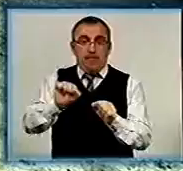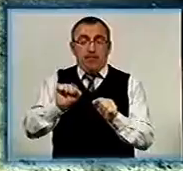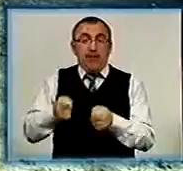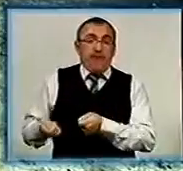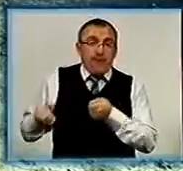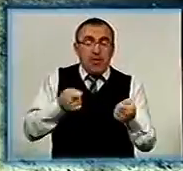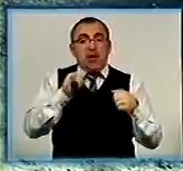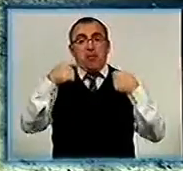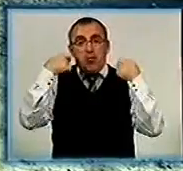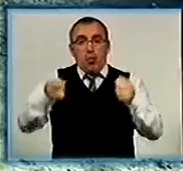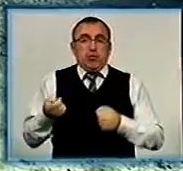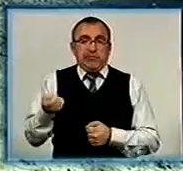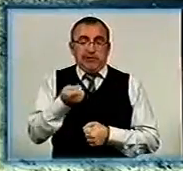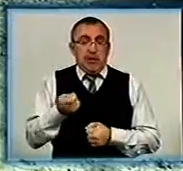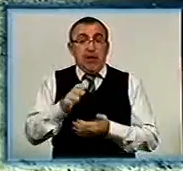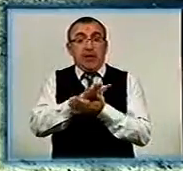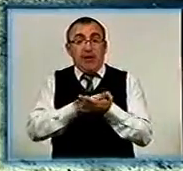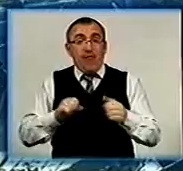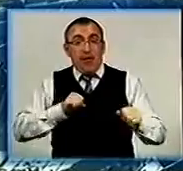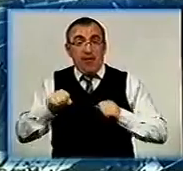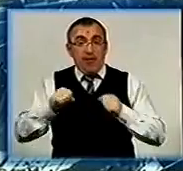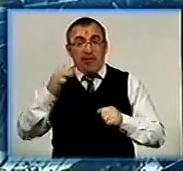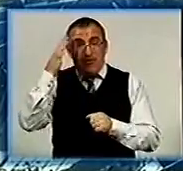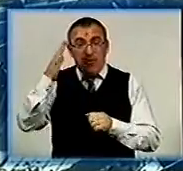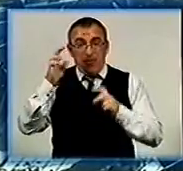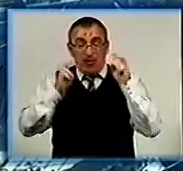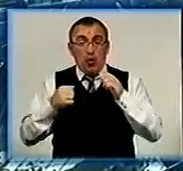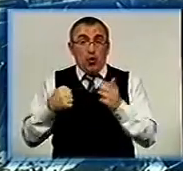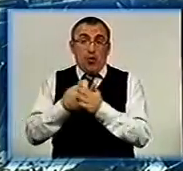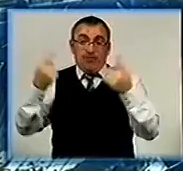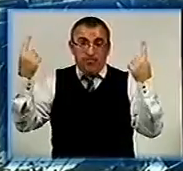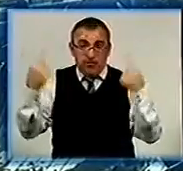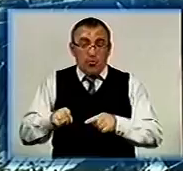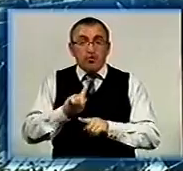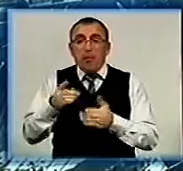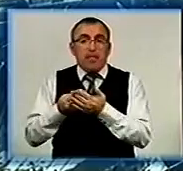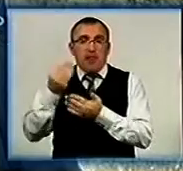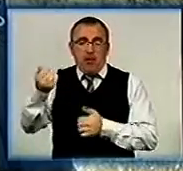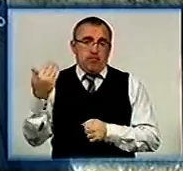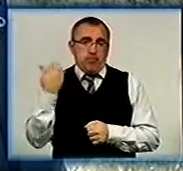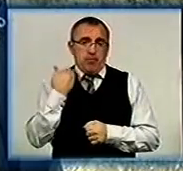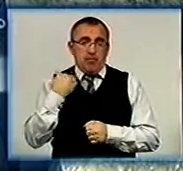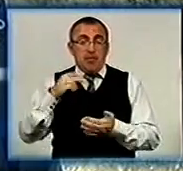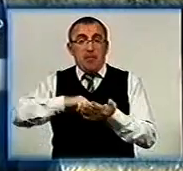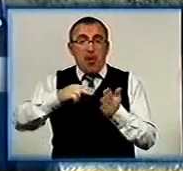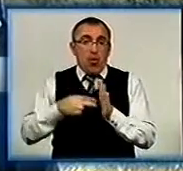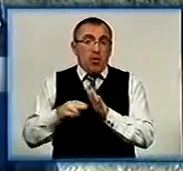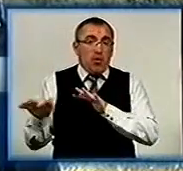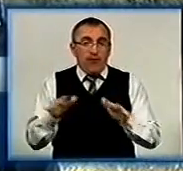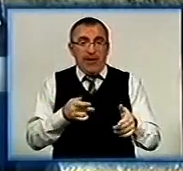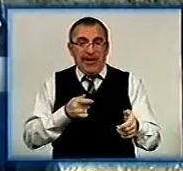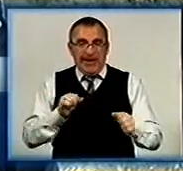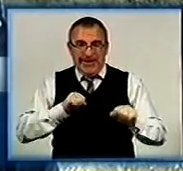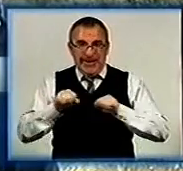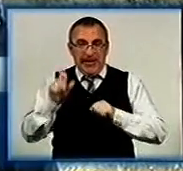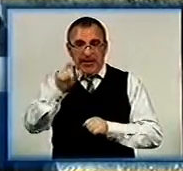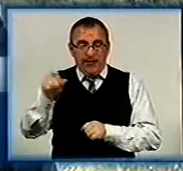вивозу і продажу зерна. У подальшому керівники планують довести підприємство до банкрутства, щоб не платити борги. Сплановані дії керівництва